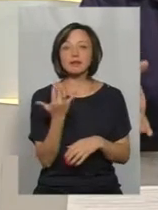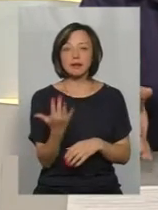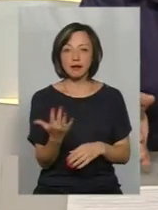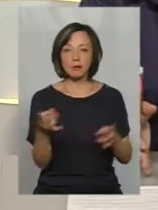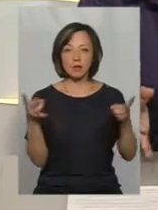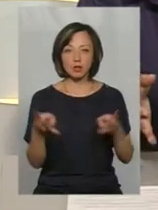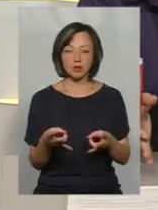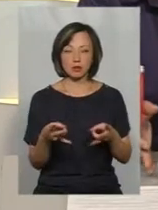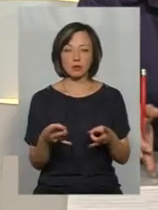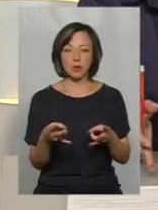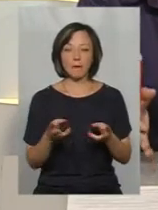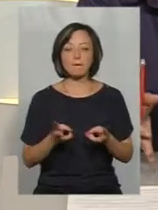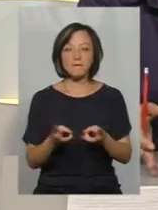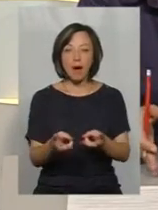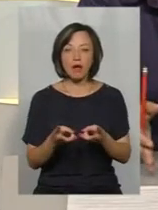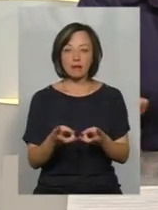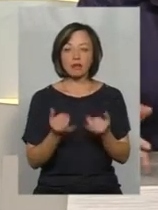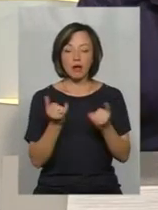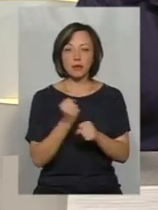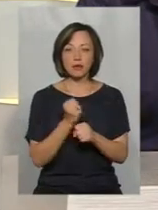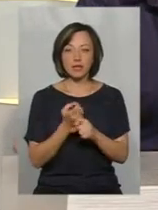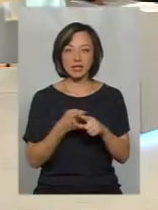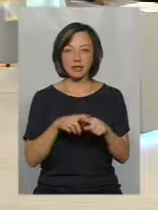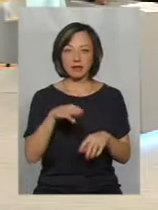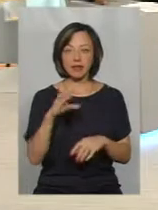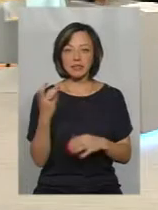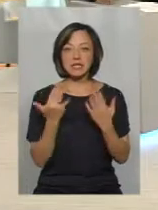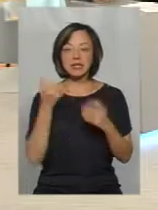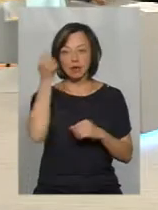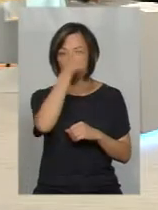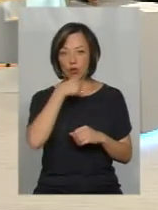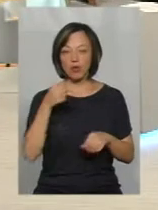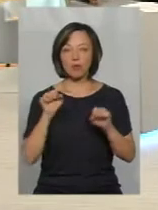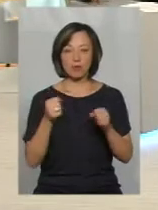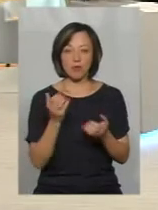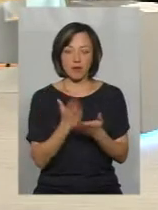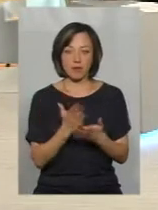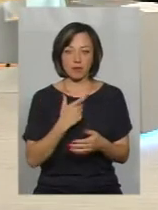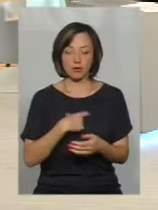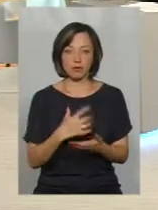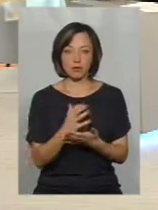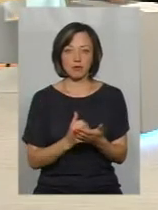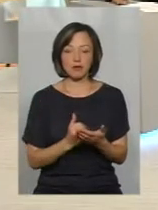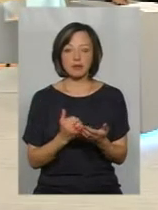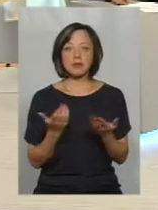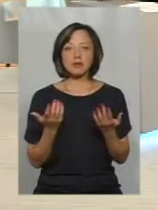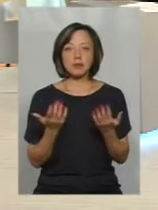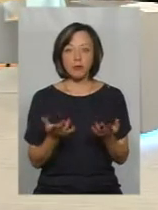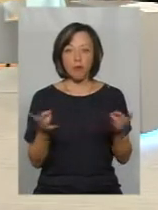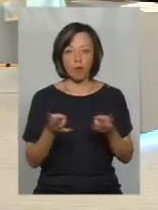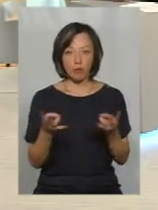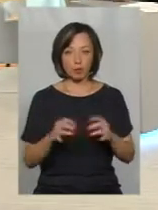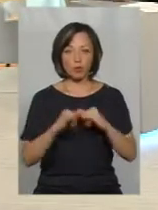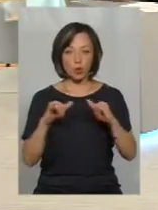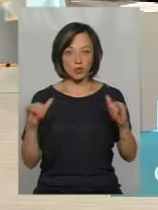потрібно паливо для функціонування, і наскільки років ми їм забезпечені? Адже, оскільки попит на